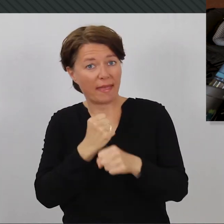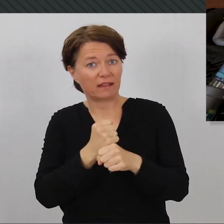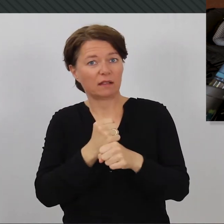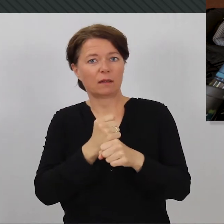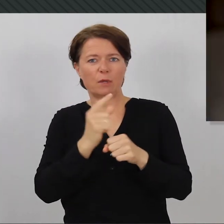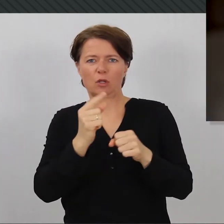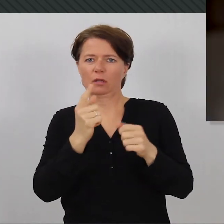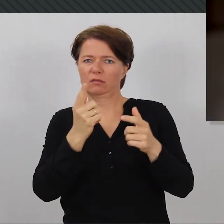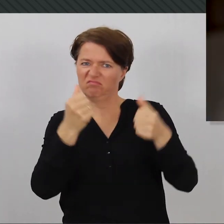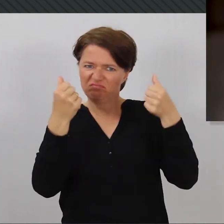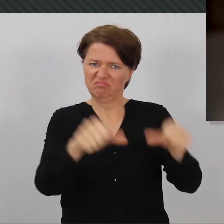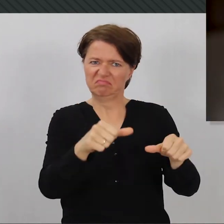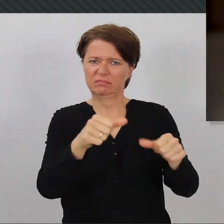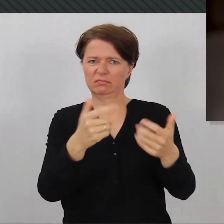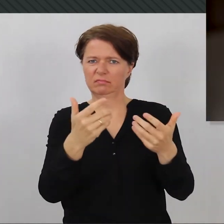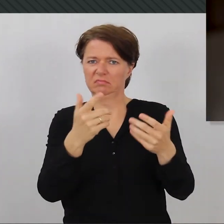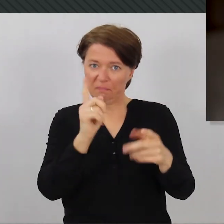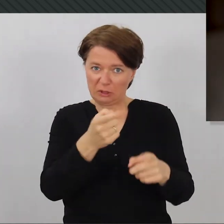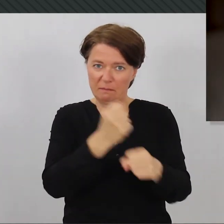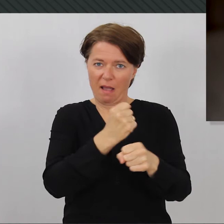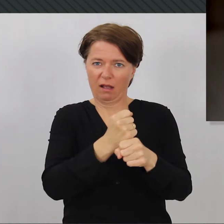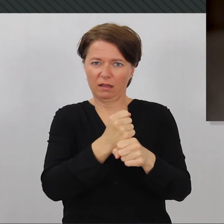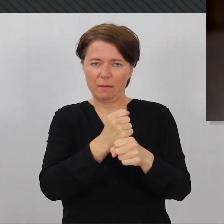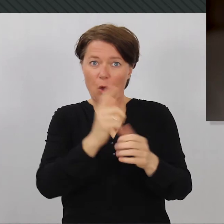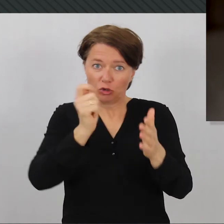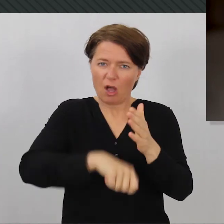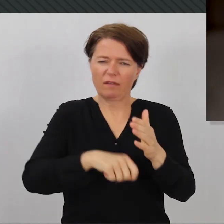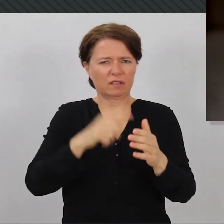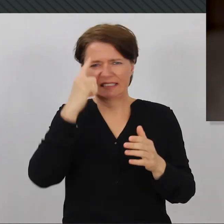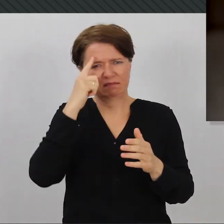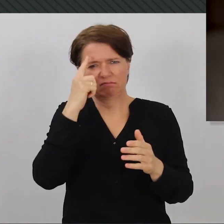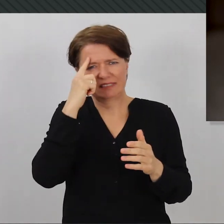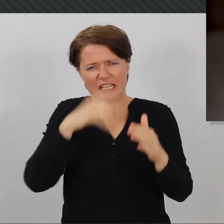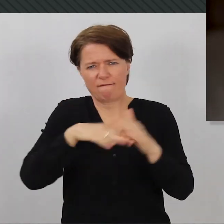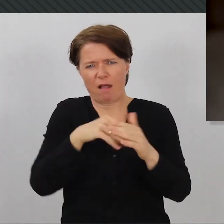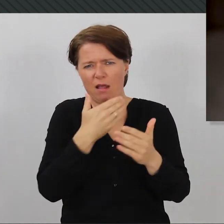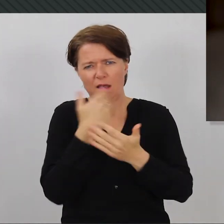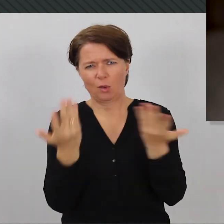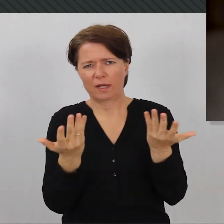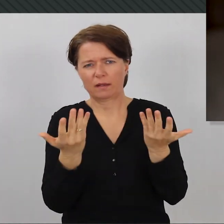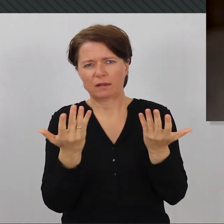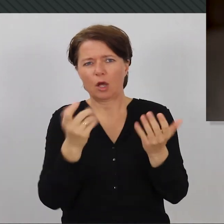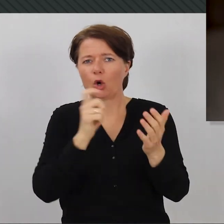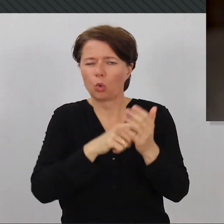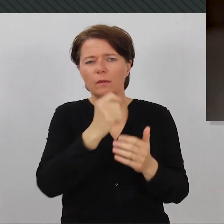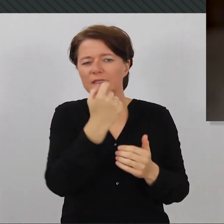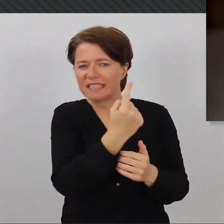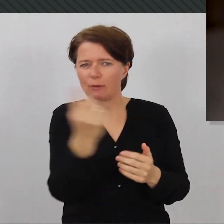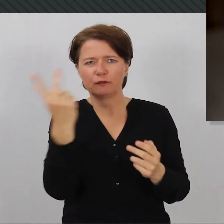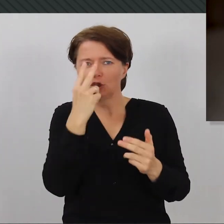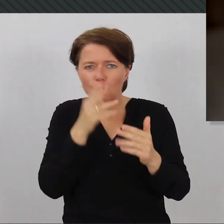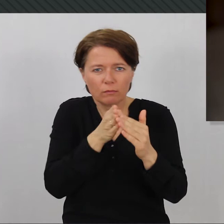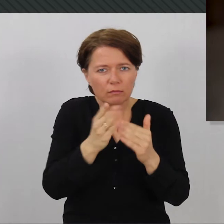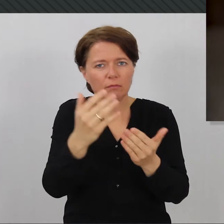Leute machen? Das Zwingen hat keinen Sinn, auch die Sanktionen nichts. Denn irgendwie fasst sich immer der Mensch an und sucht eine Lücke, er da rein oder